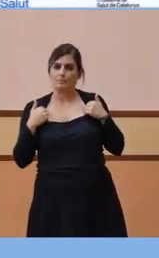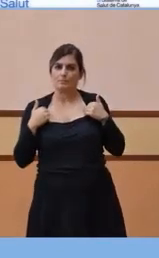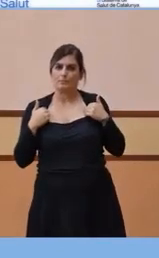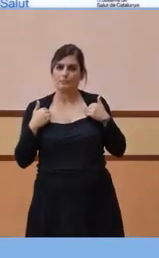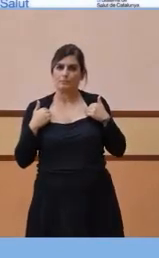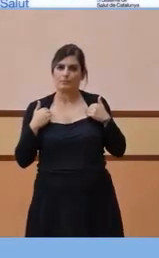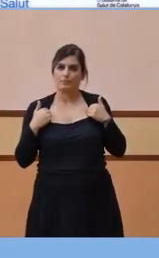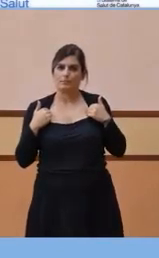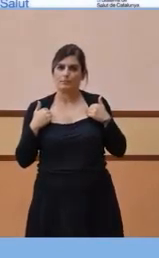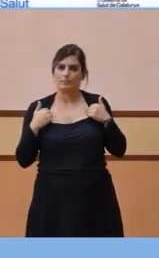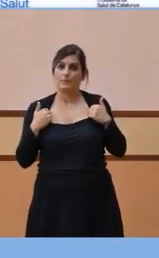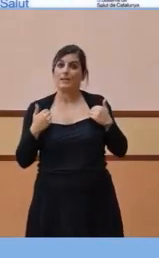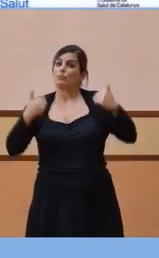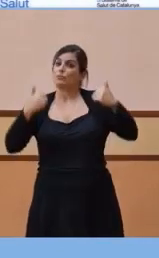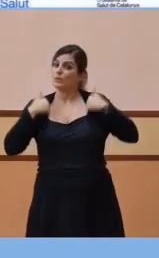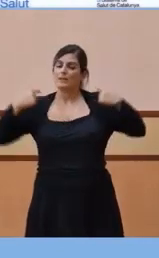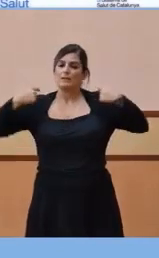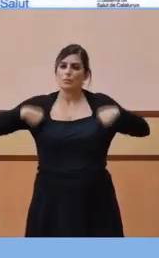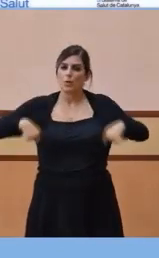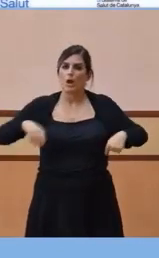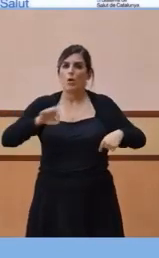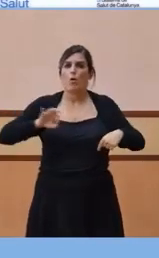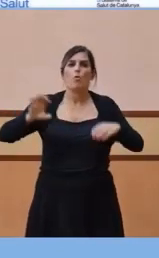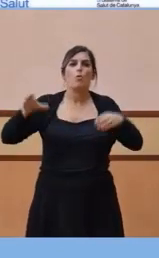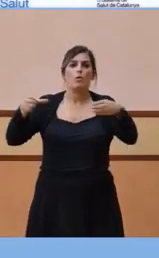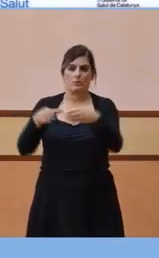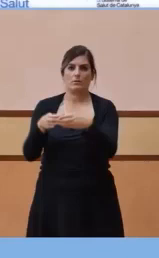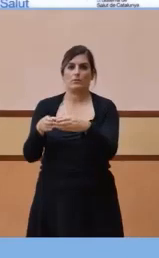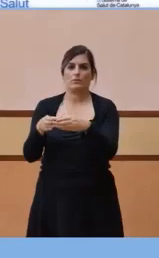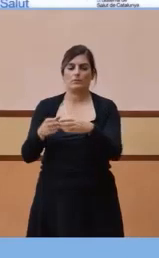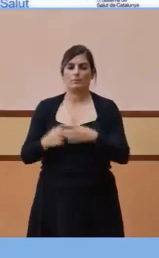la responsabilitat individual i col·lectiva, la responsabilitat de tots.